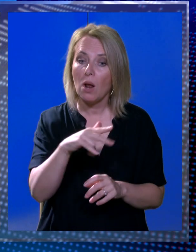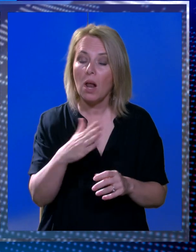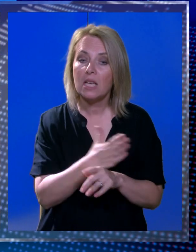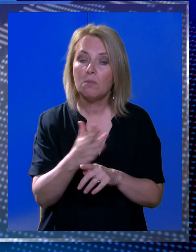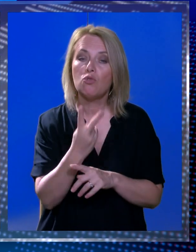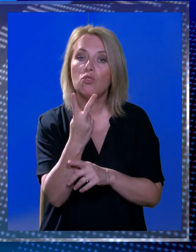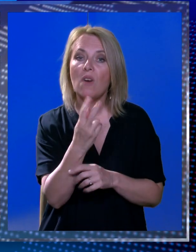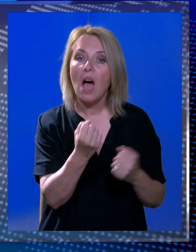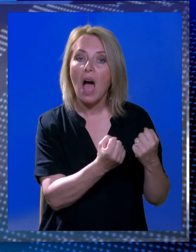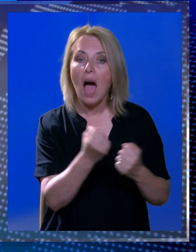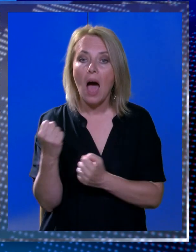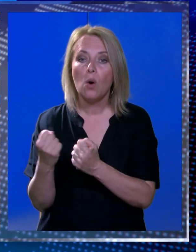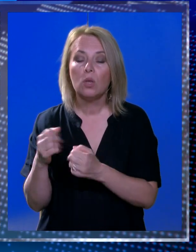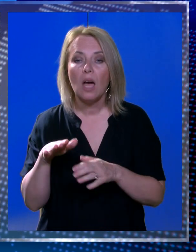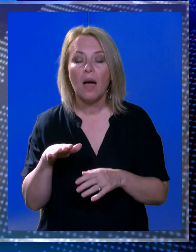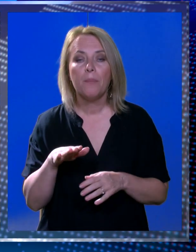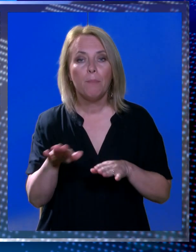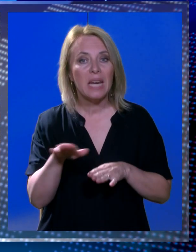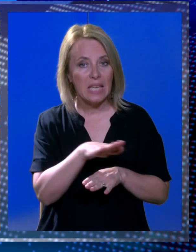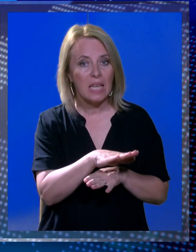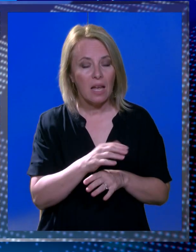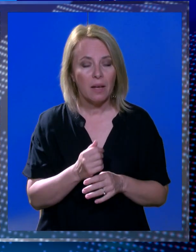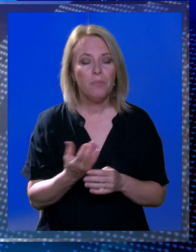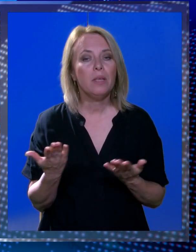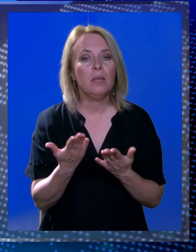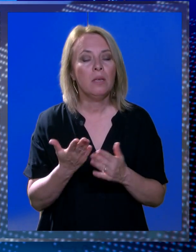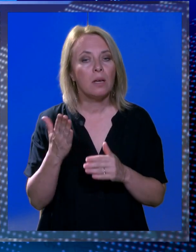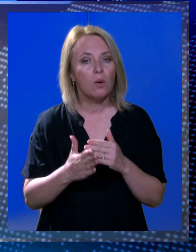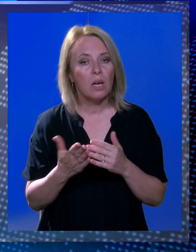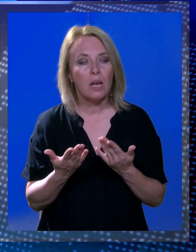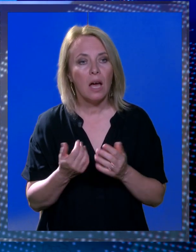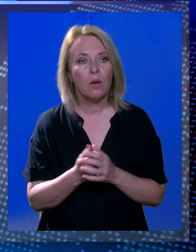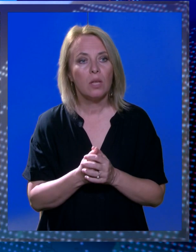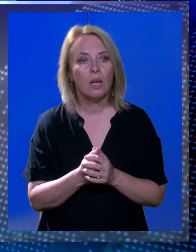prelaze između dva parkirana vozila i na kraju kako da se